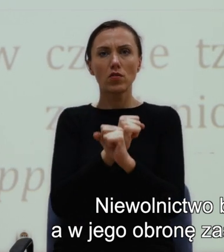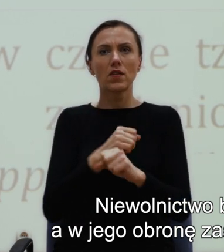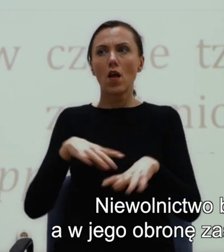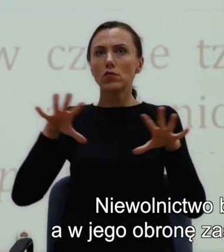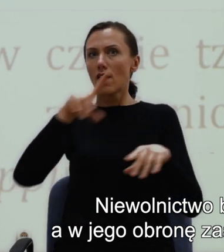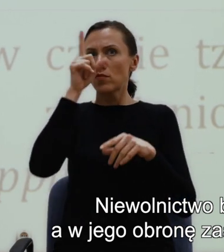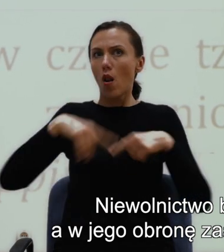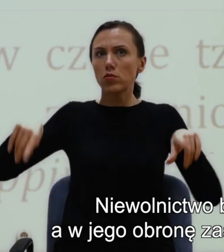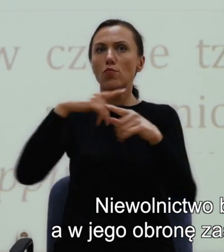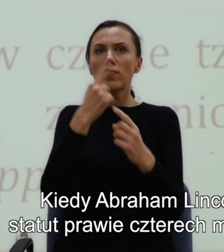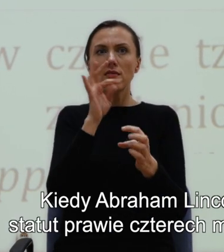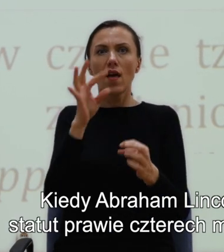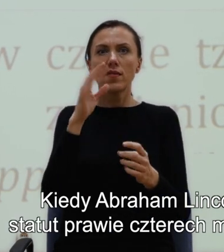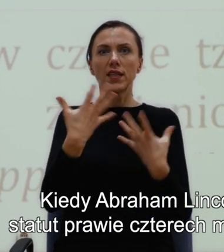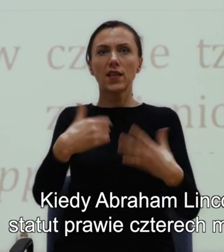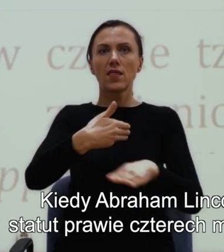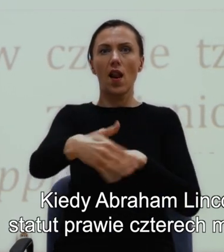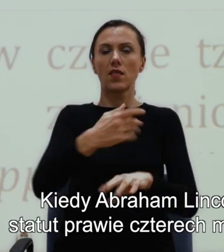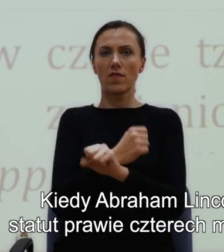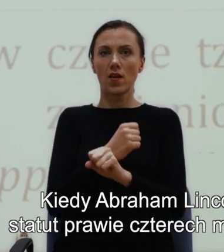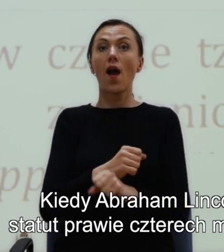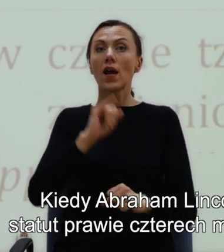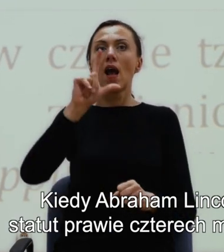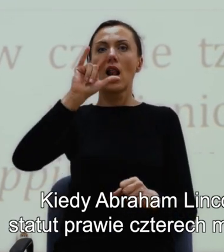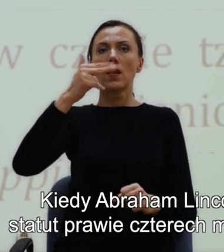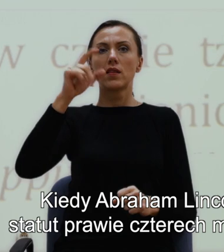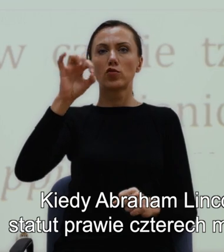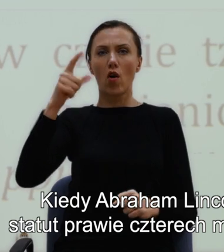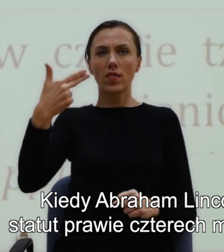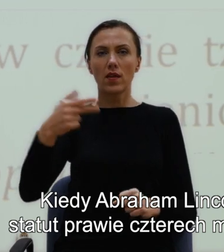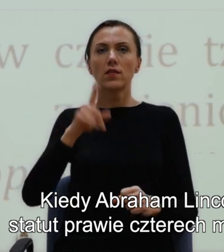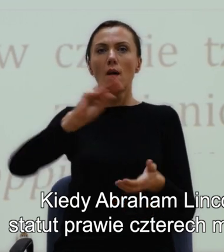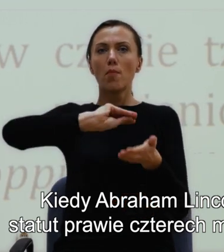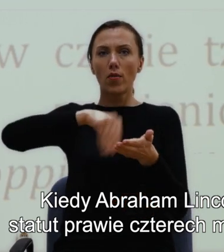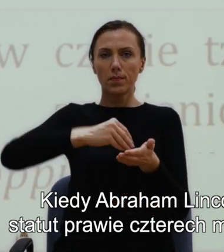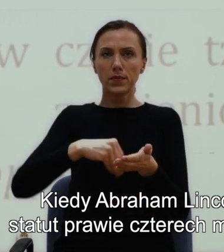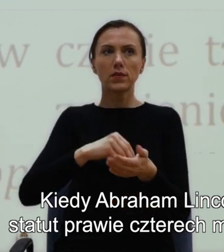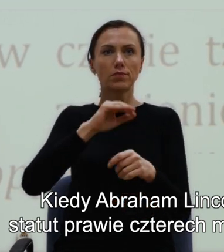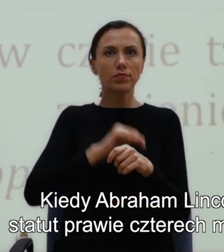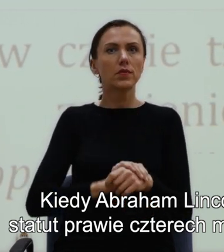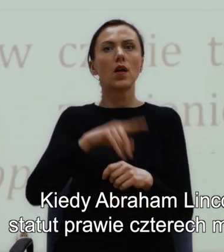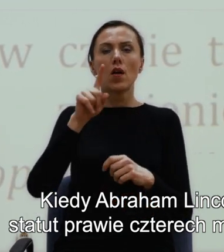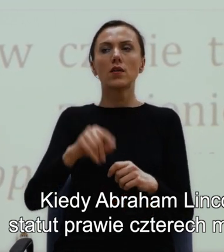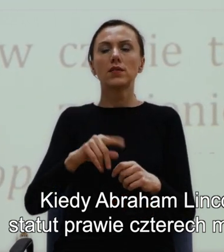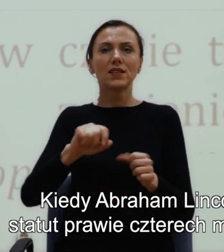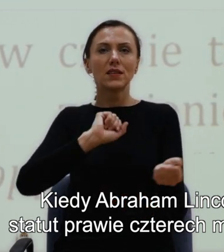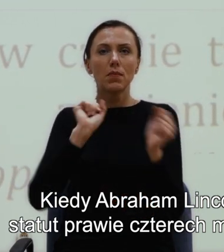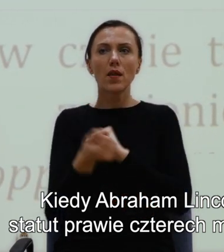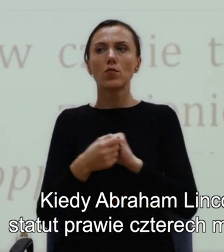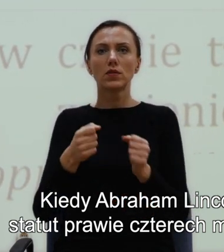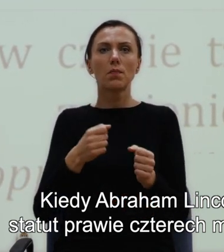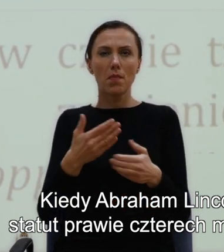społeczeństwa. Kiedy Abraham Lincoln podpisał proklamację emancypacji, zmienił on statów z prawie